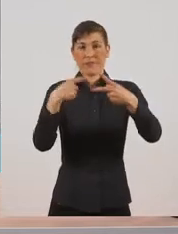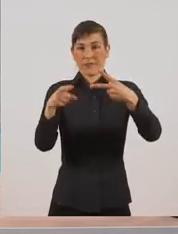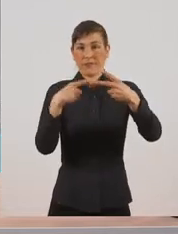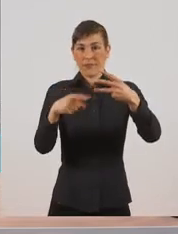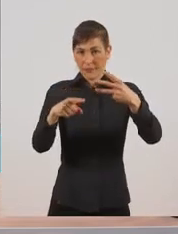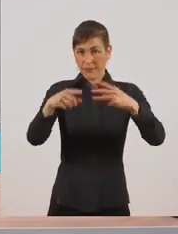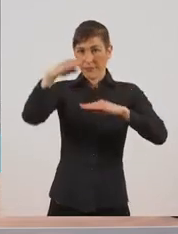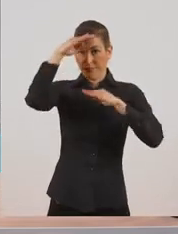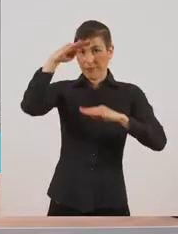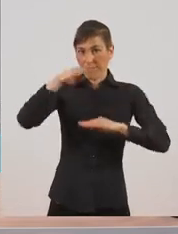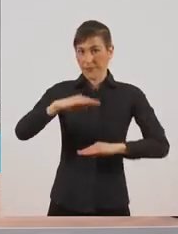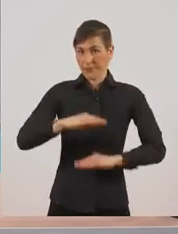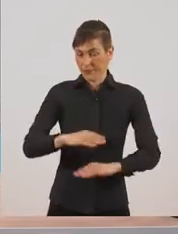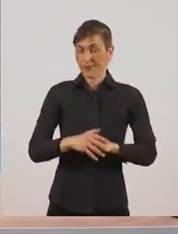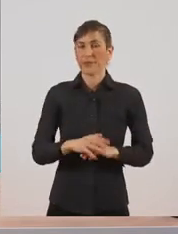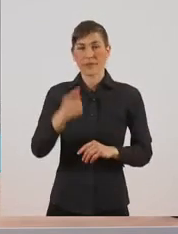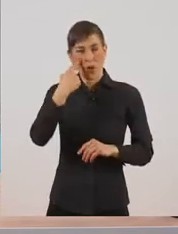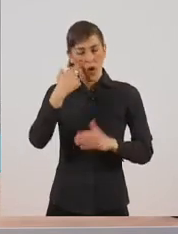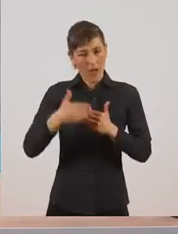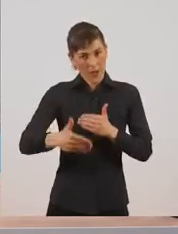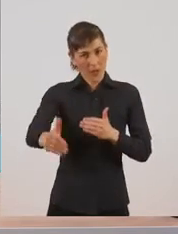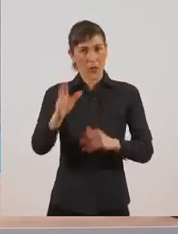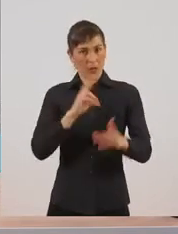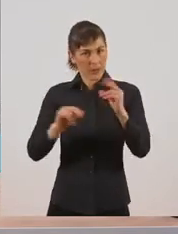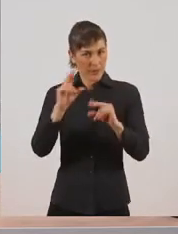θα δούμε και θα συζητήσουμε λίγο.